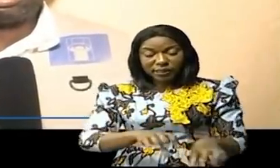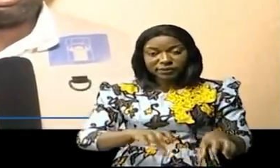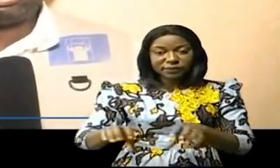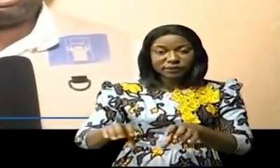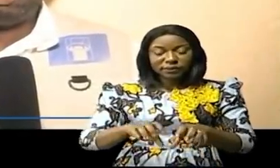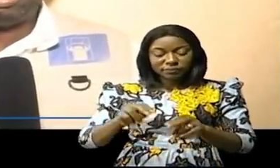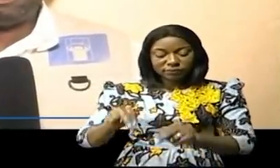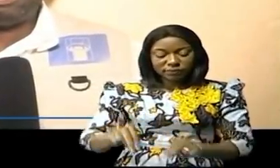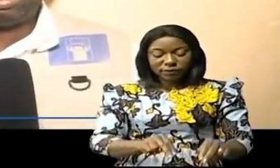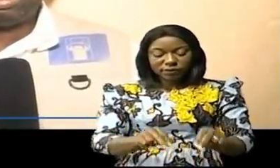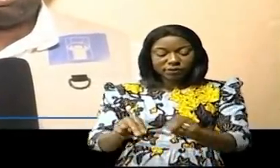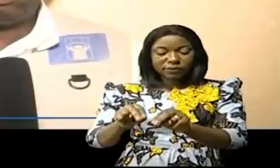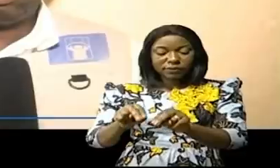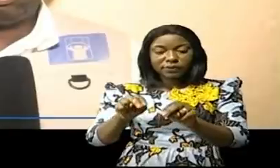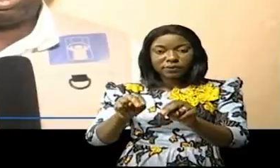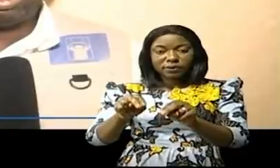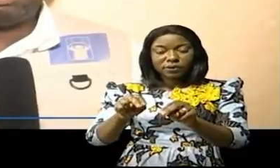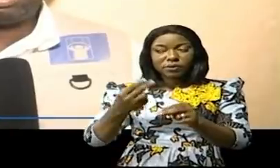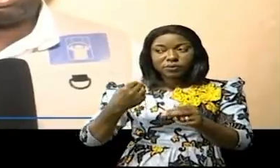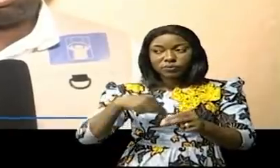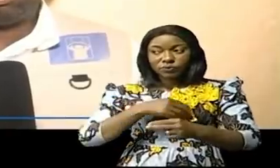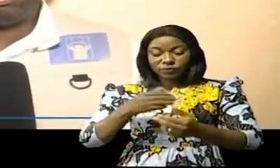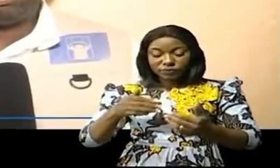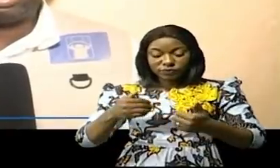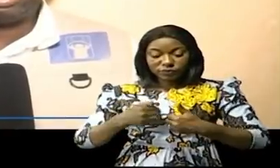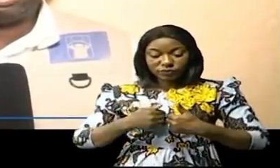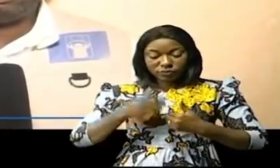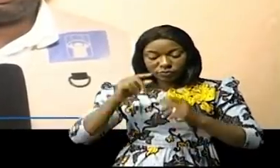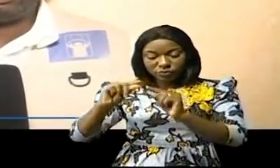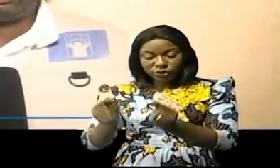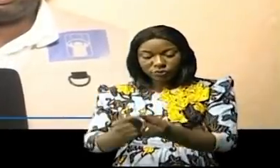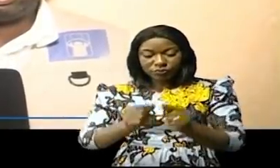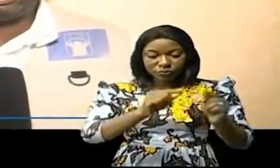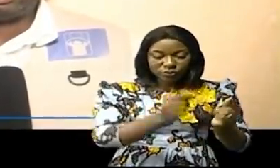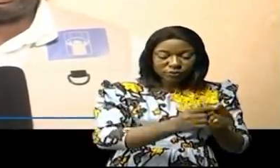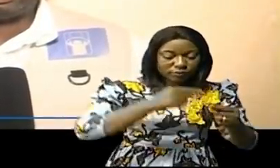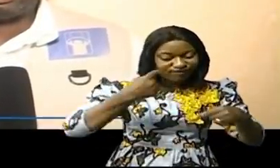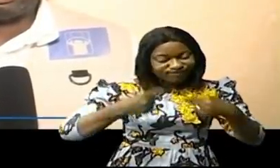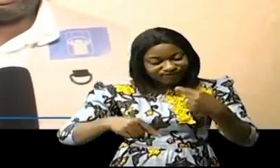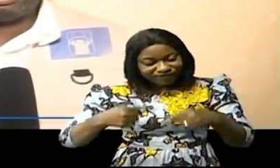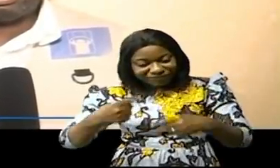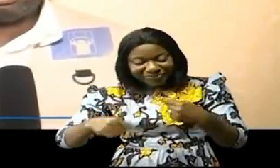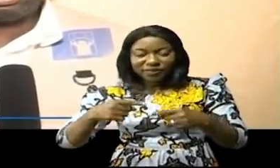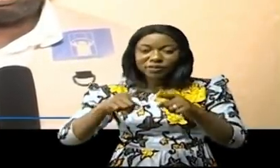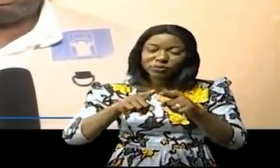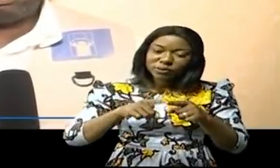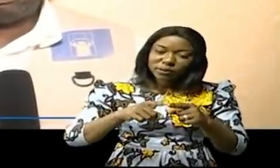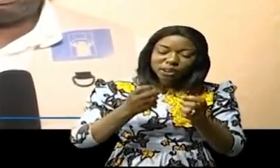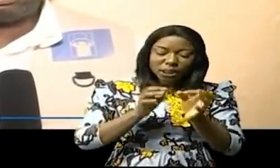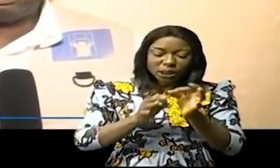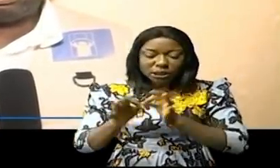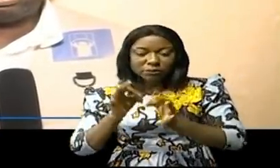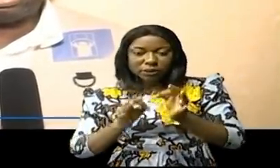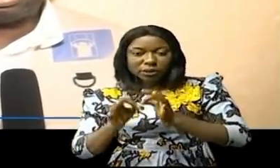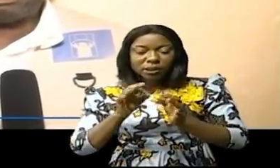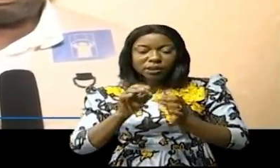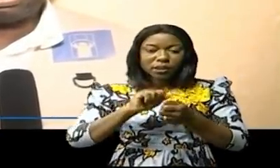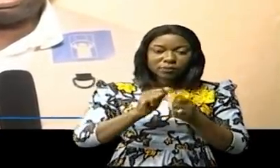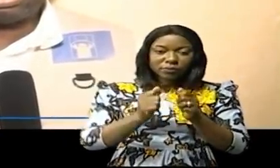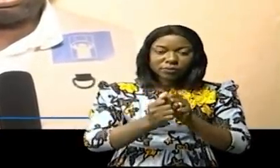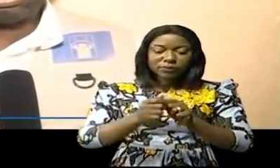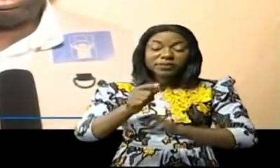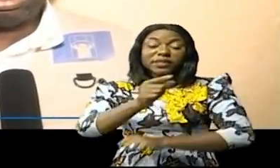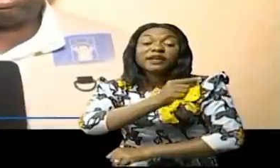des stratégies ciblées. Nous voulons aller vers des groupes pour essayer un peu de discuter de ces problèmes de la